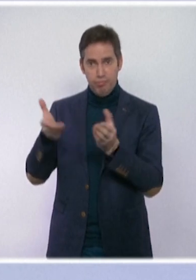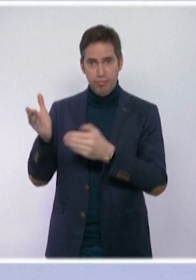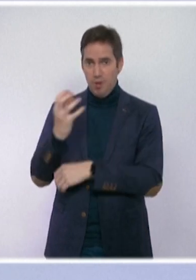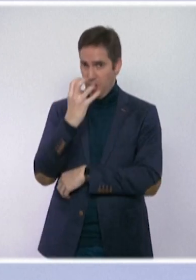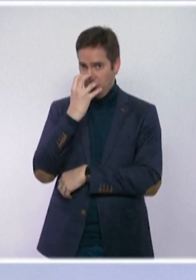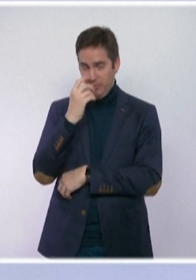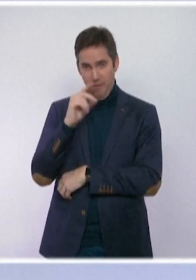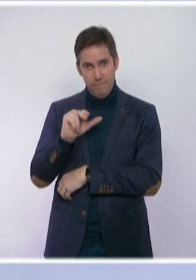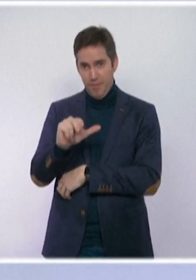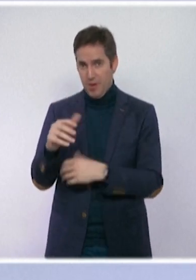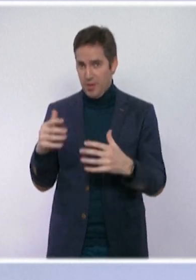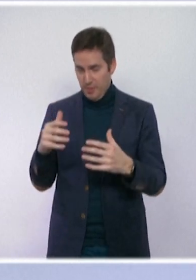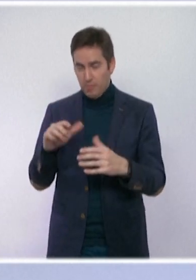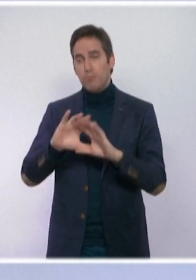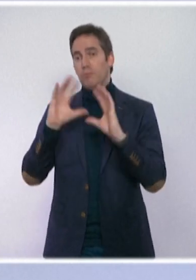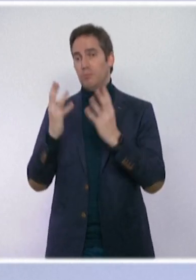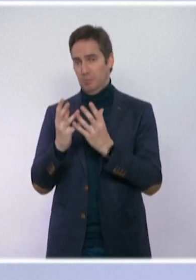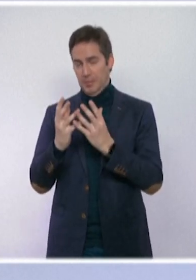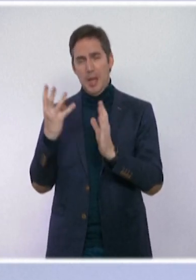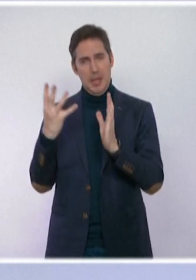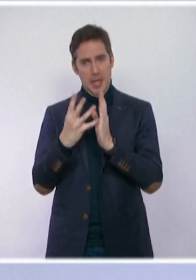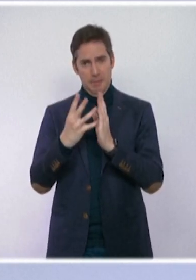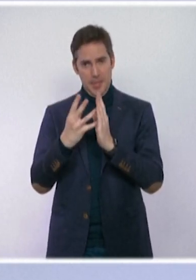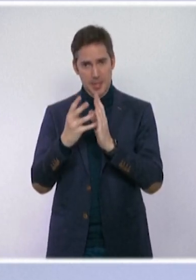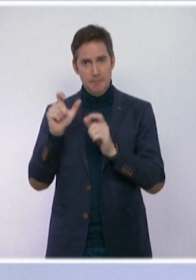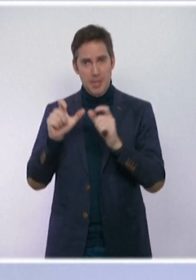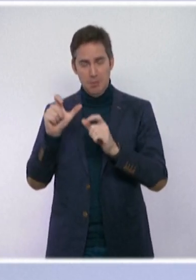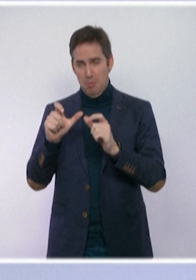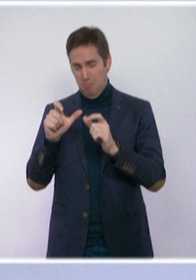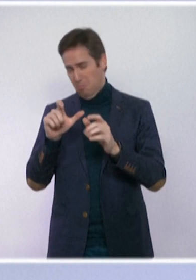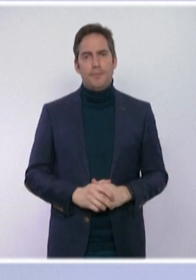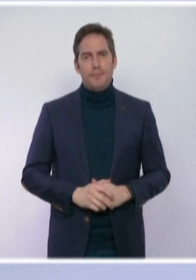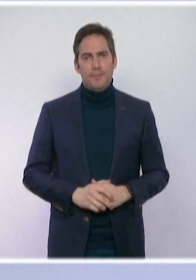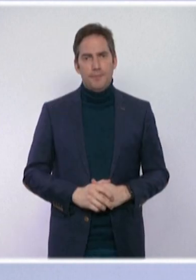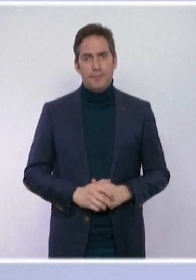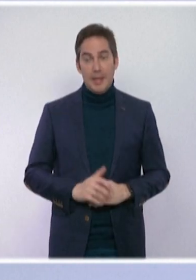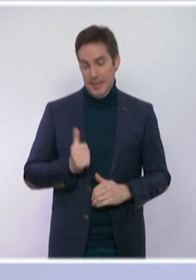très rapidement et atteindre les 4 000 patients atteints du Covid en réanimation autour des fêtes.